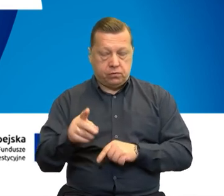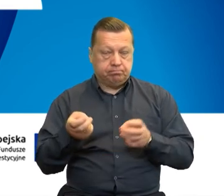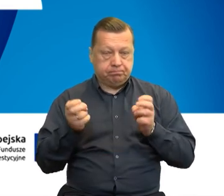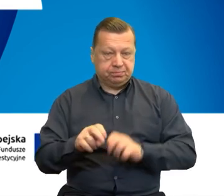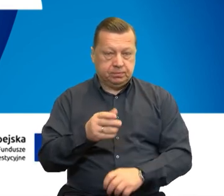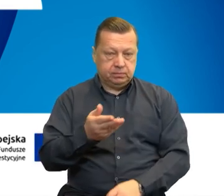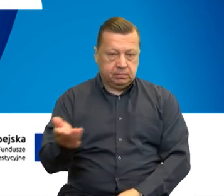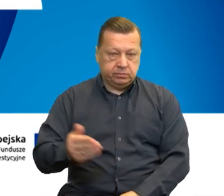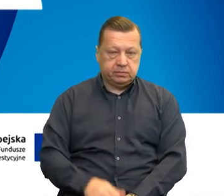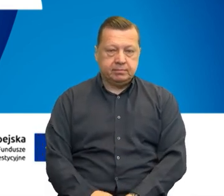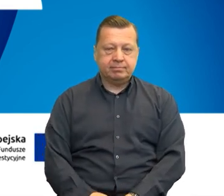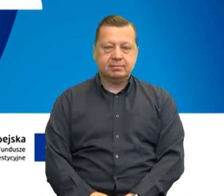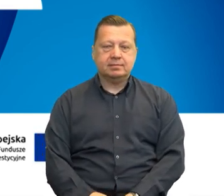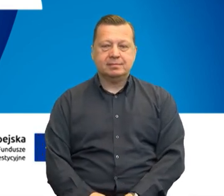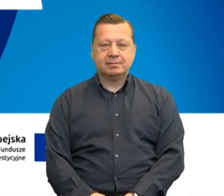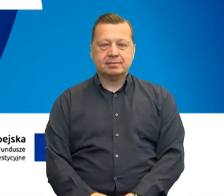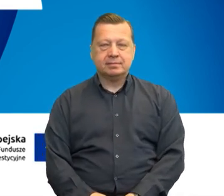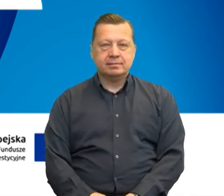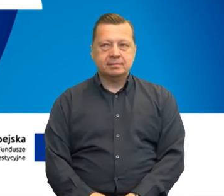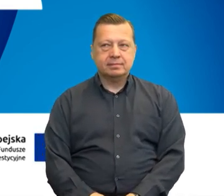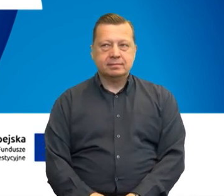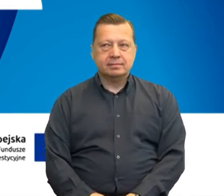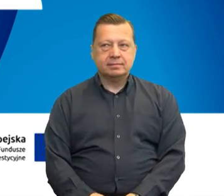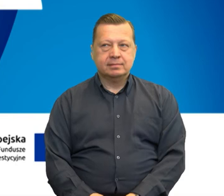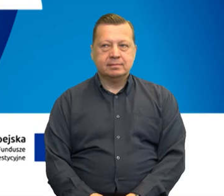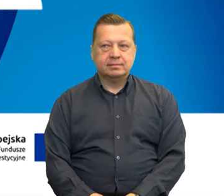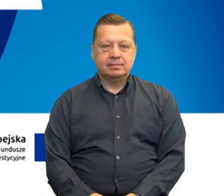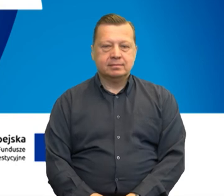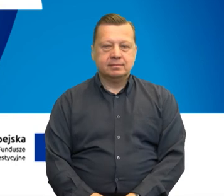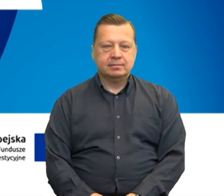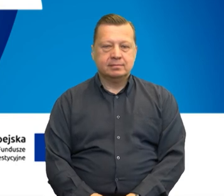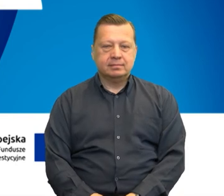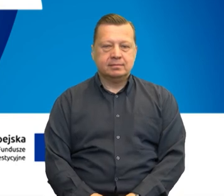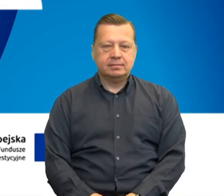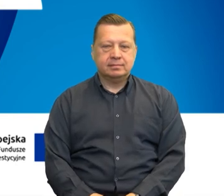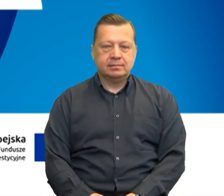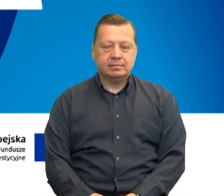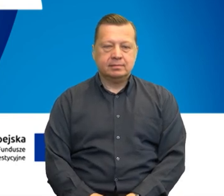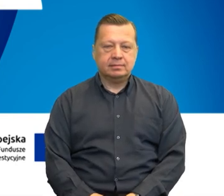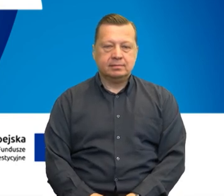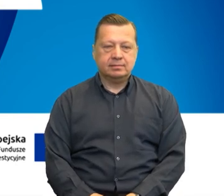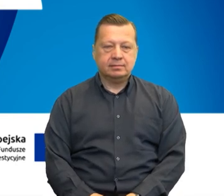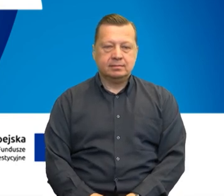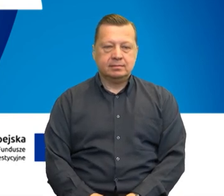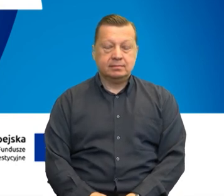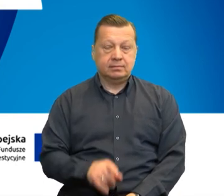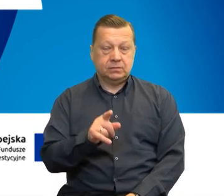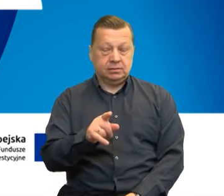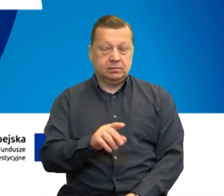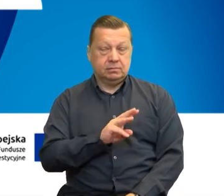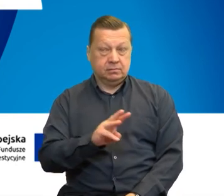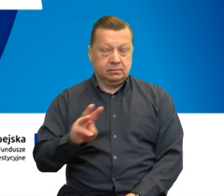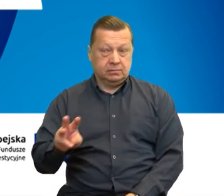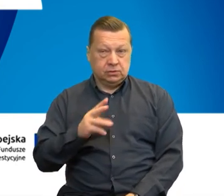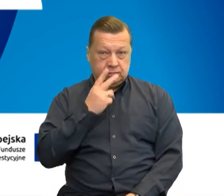.ahaslice.com łamane przez Interrego 3. Ten adres macie Państwo